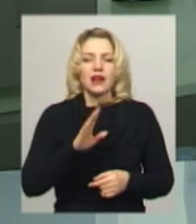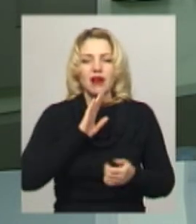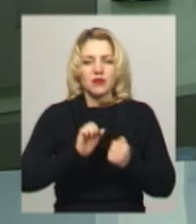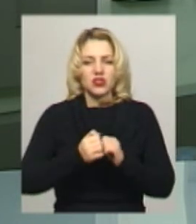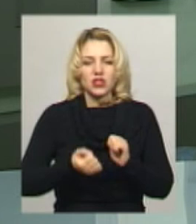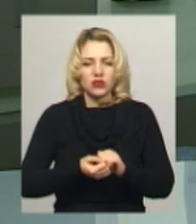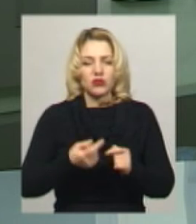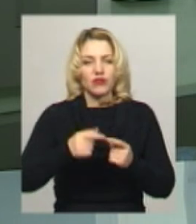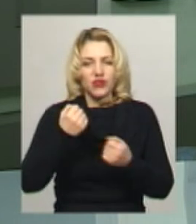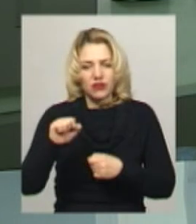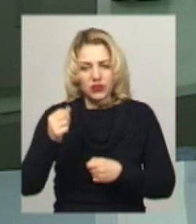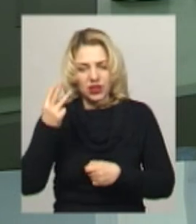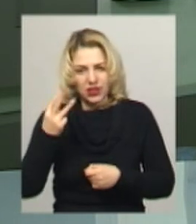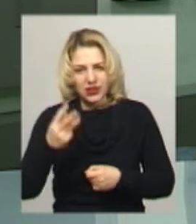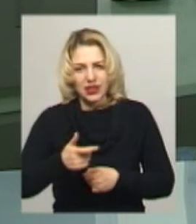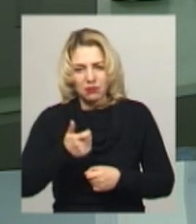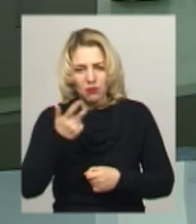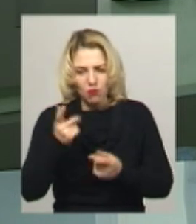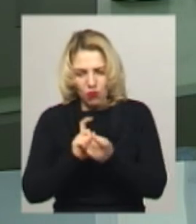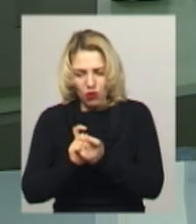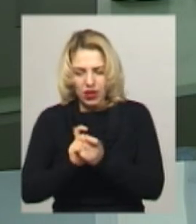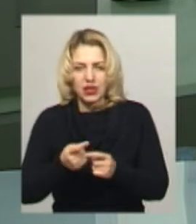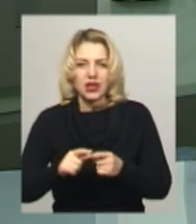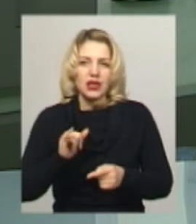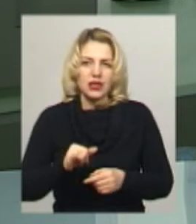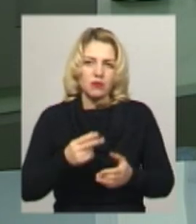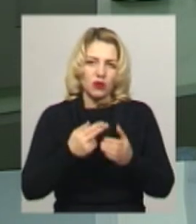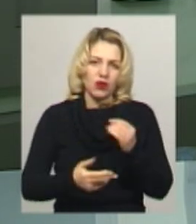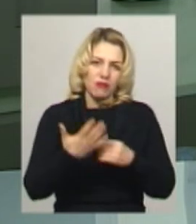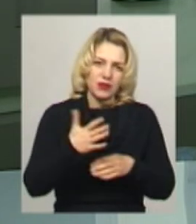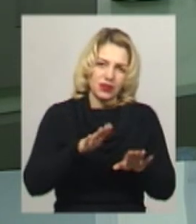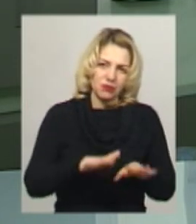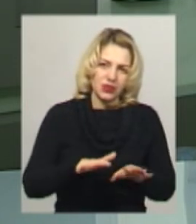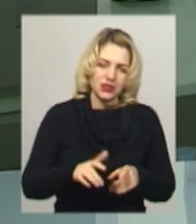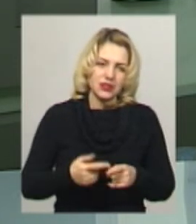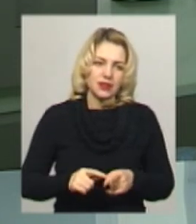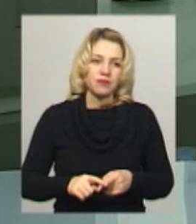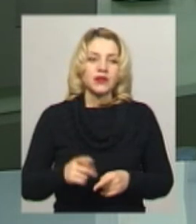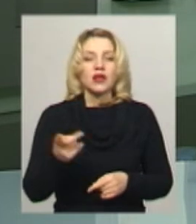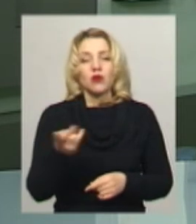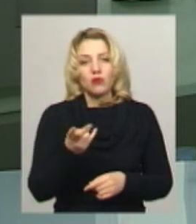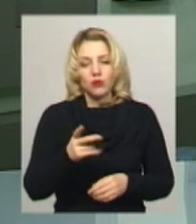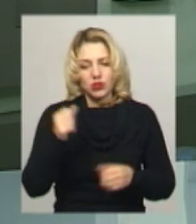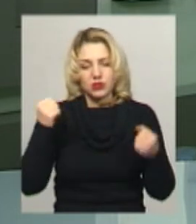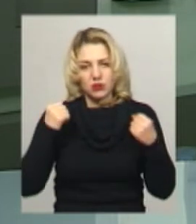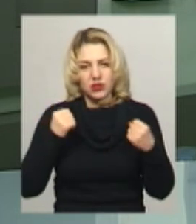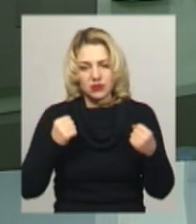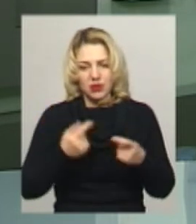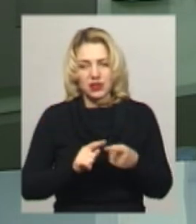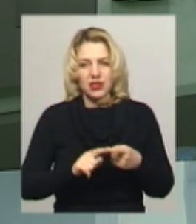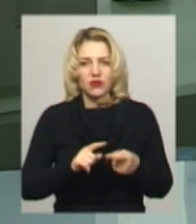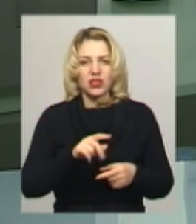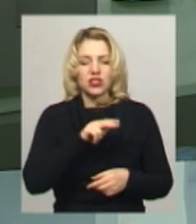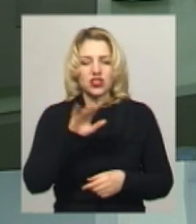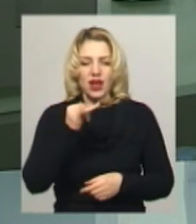поєдинку, програв та посів п'яте місце. Обидва спортсмени – вихованці тренера Сергія Чайки. За словами Сергія Пісоцького, у змаганнях